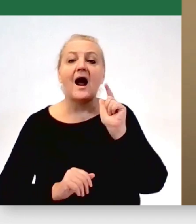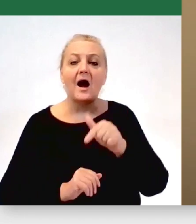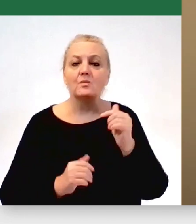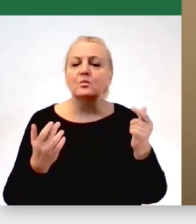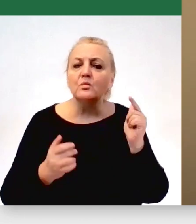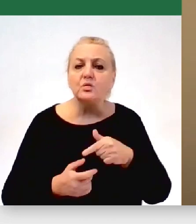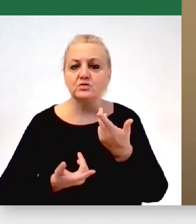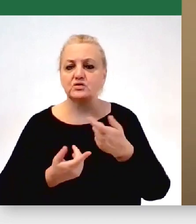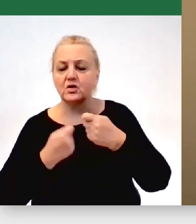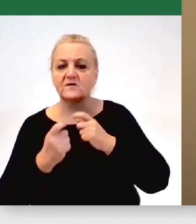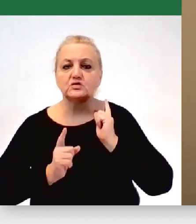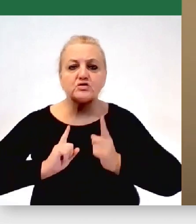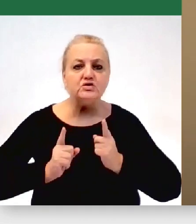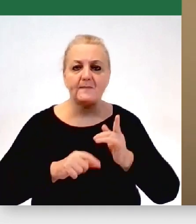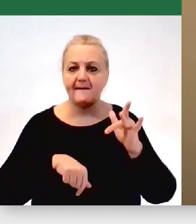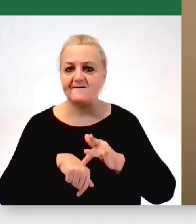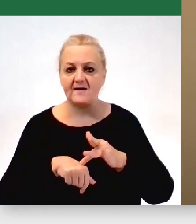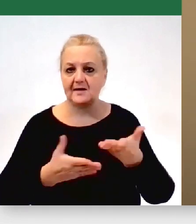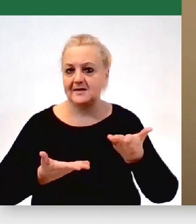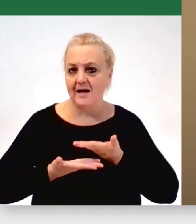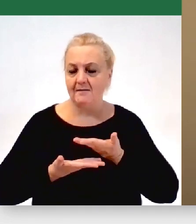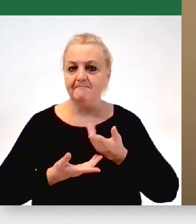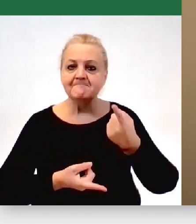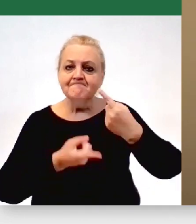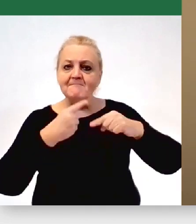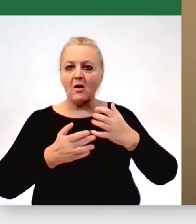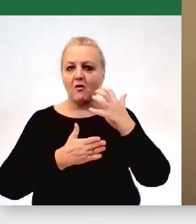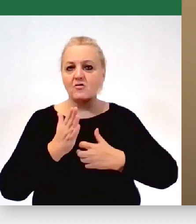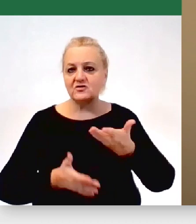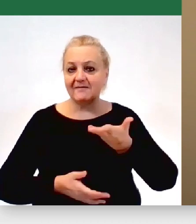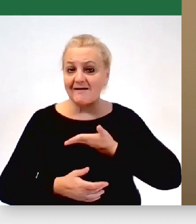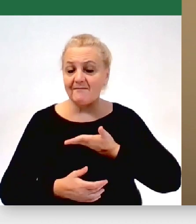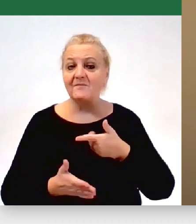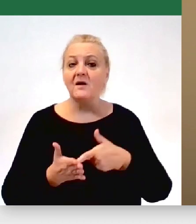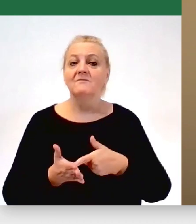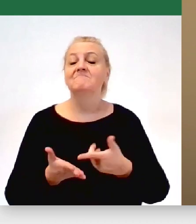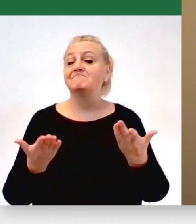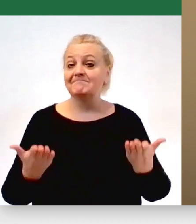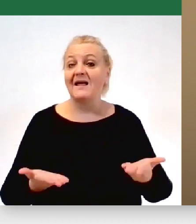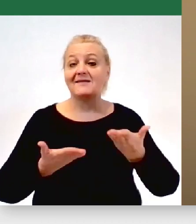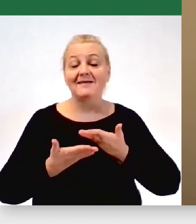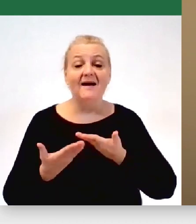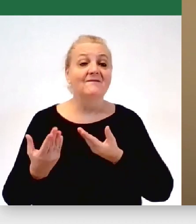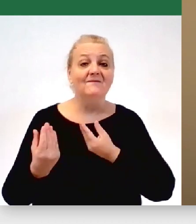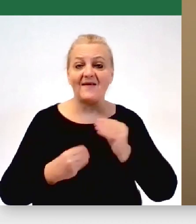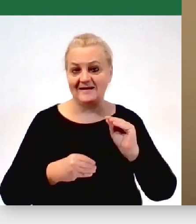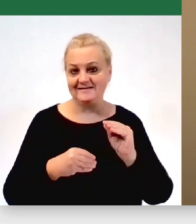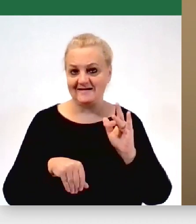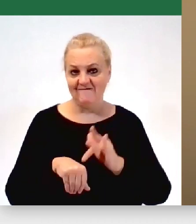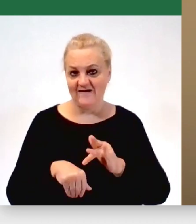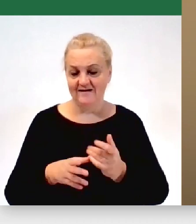przynoszą najszybszą stopę zwrotu. Czyli de facto dają największą efektywność.